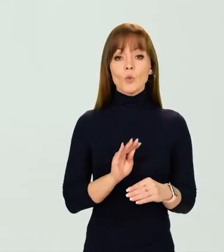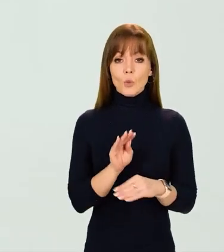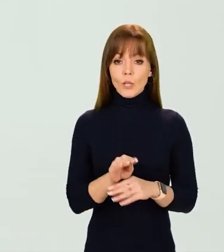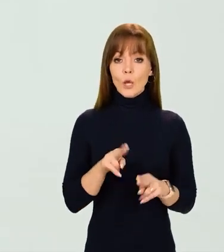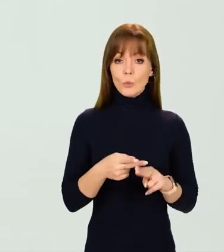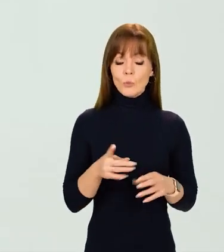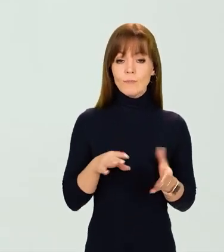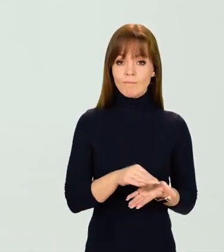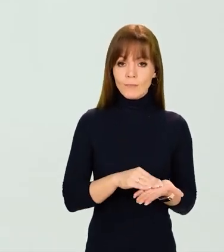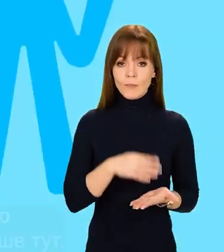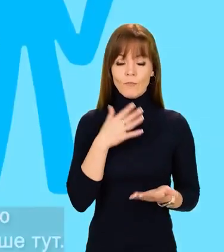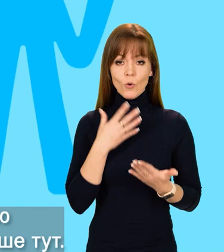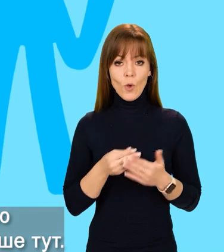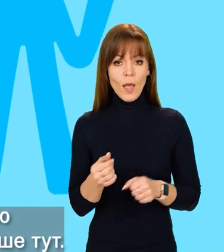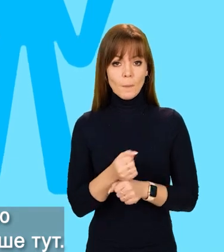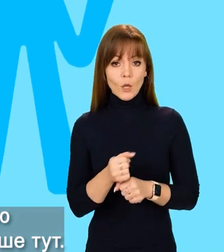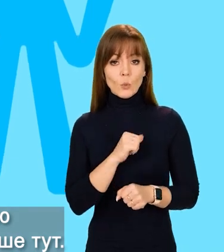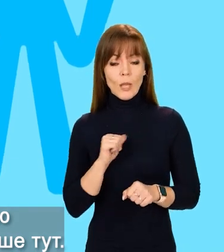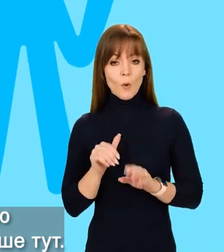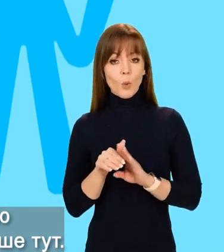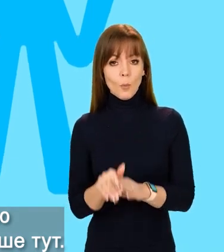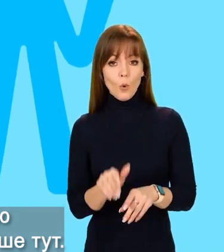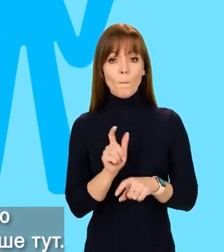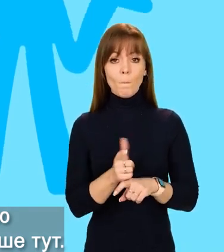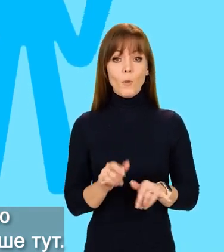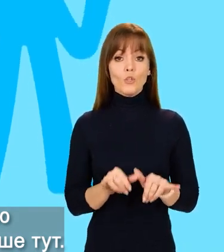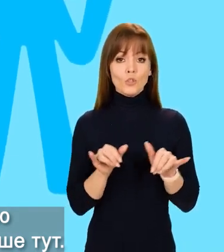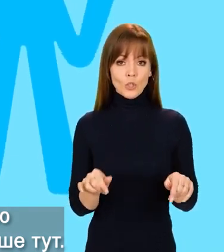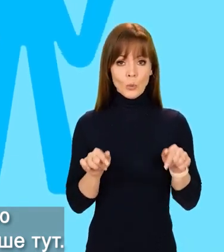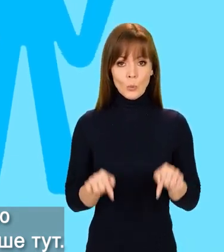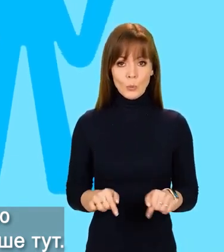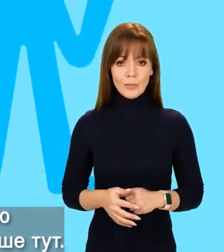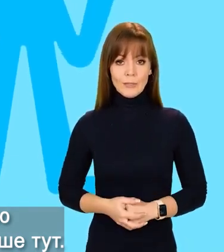Додай цю техніку в свою аптечку самодопомоги. Більше тут.